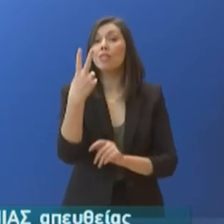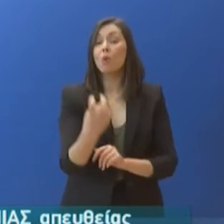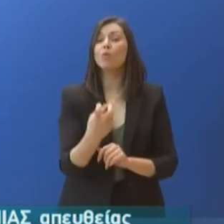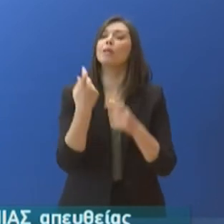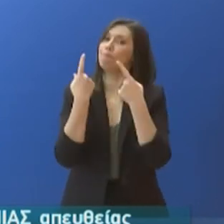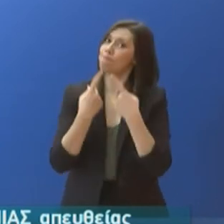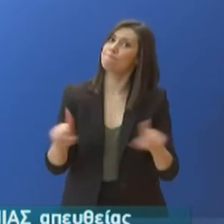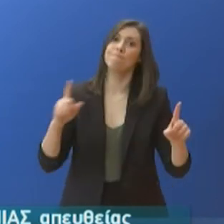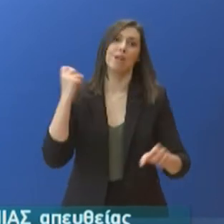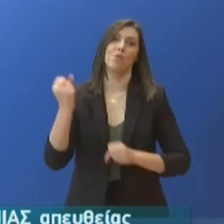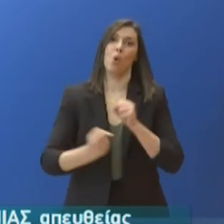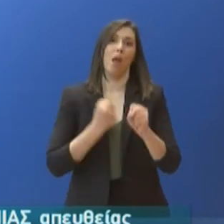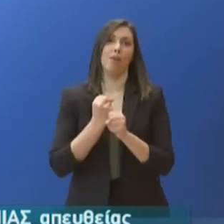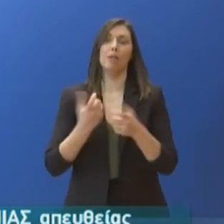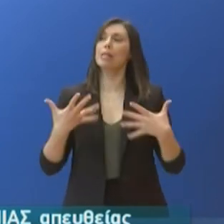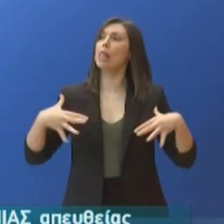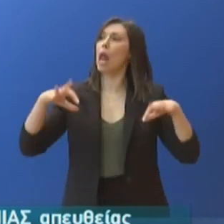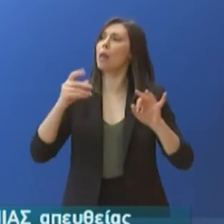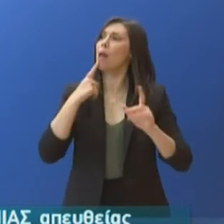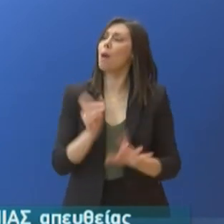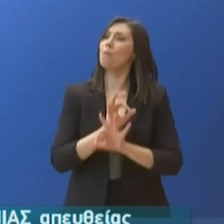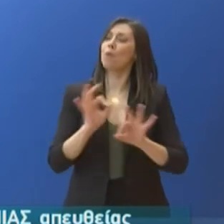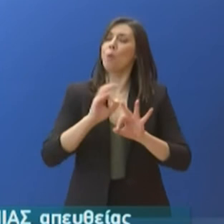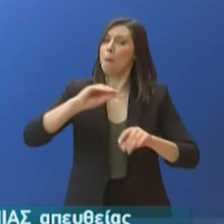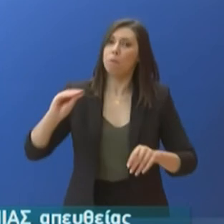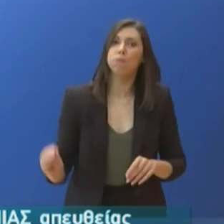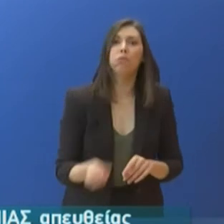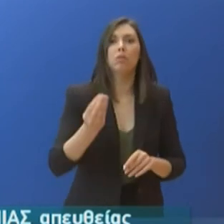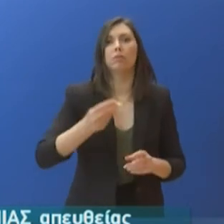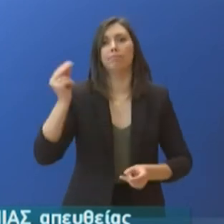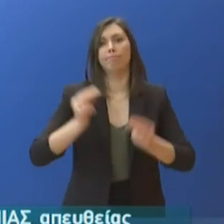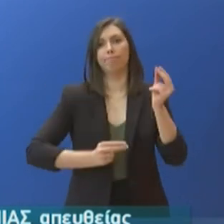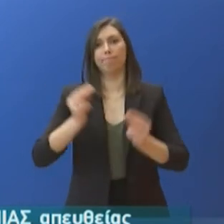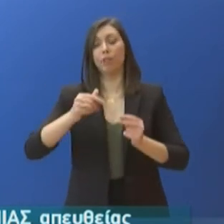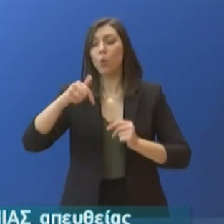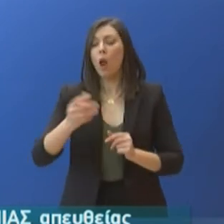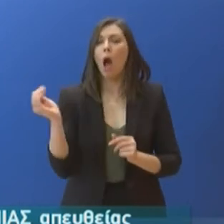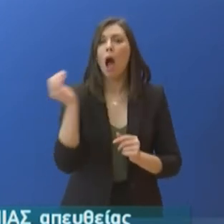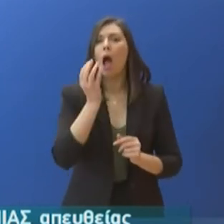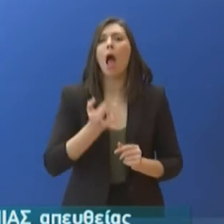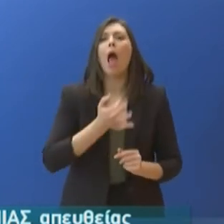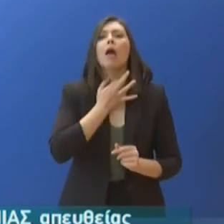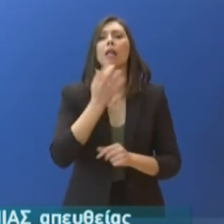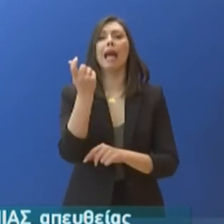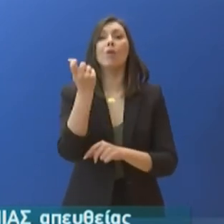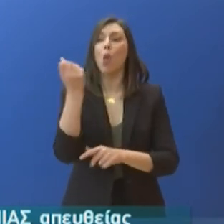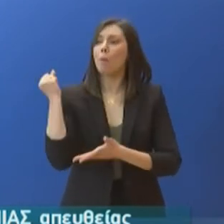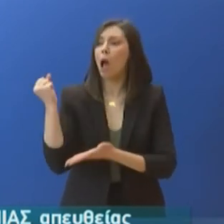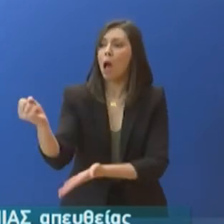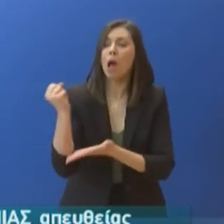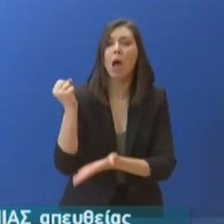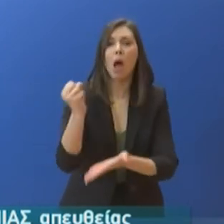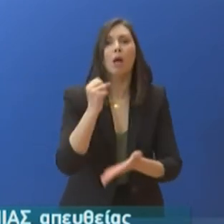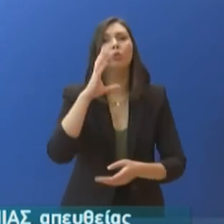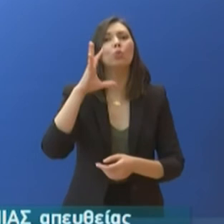από αυτήν την οποία προβλέπαμε. Οι έκτακτες οικονομικές ανάγκες που προκύπτουν τόσο για την πρόληψη της εξάπλωσης του ιού και την